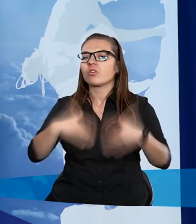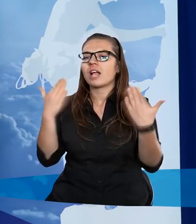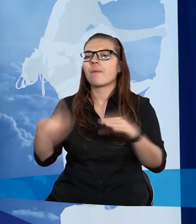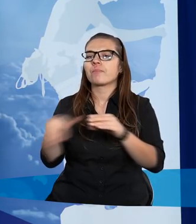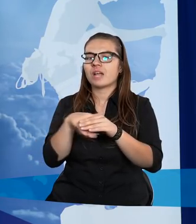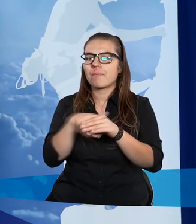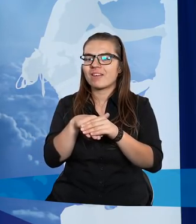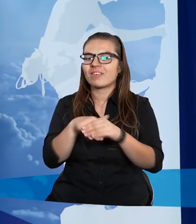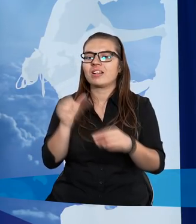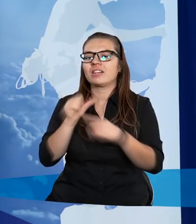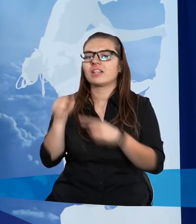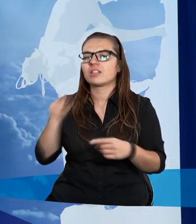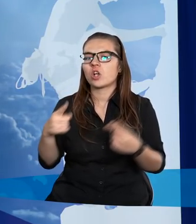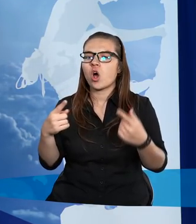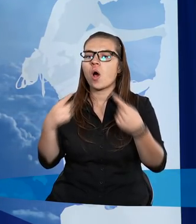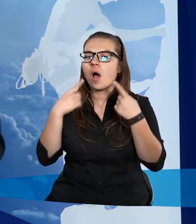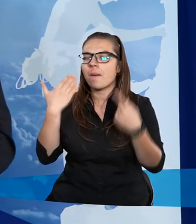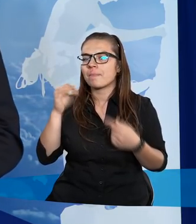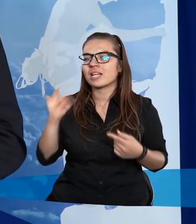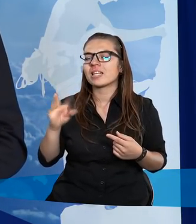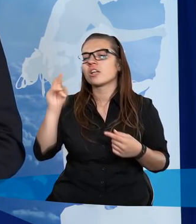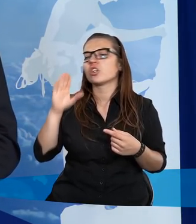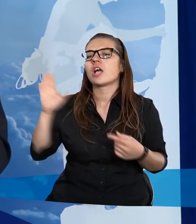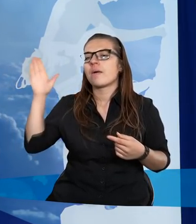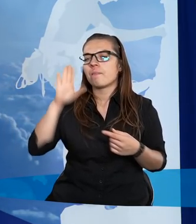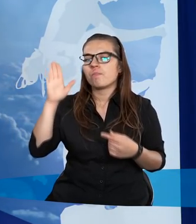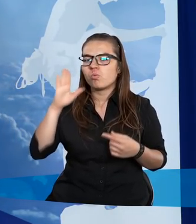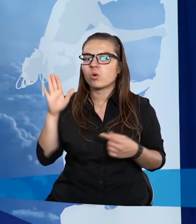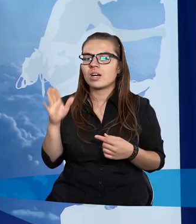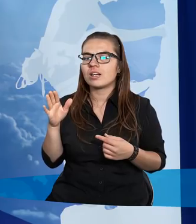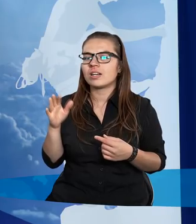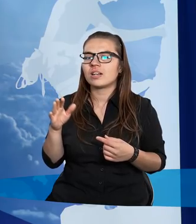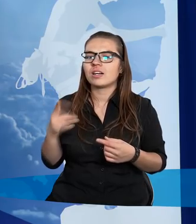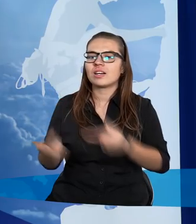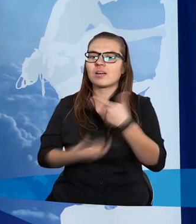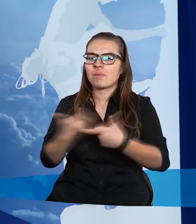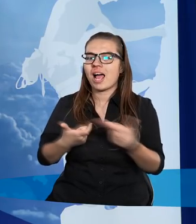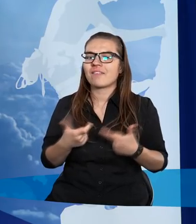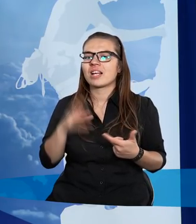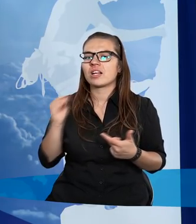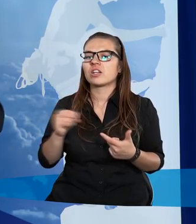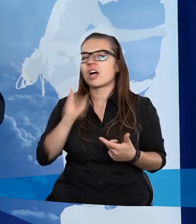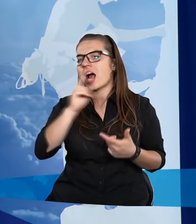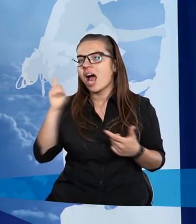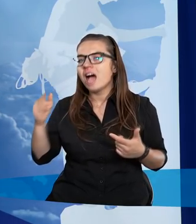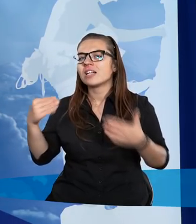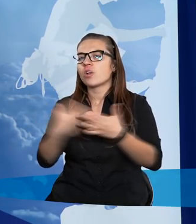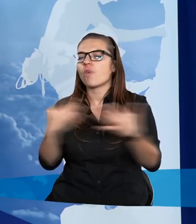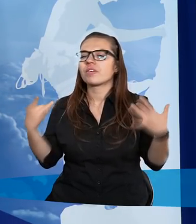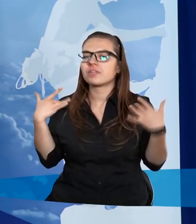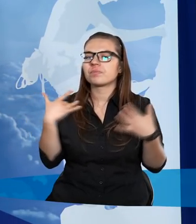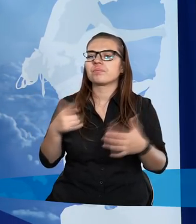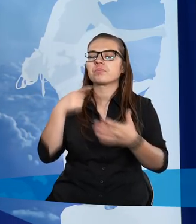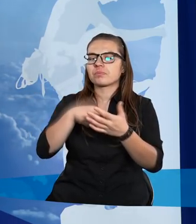przebywać. Jest to mitem, że Bóg sprawia każde nowe życie